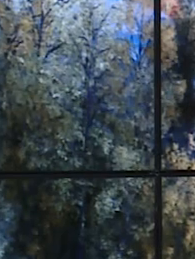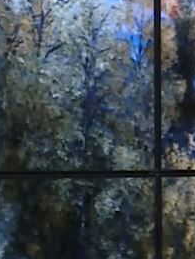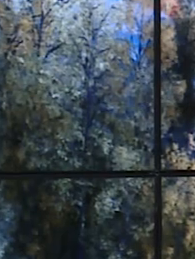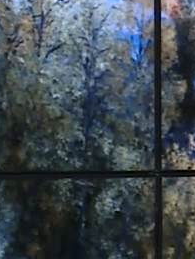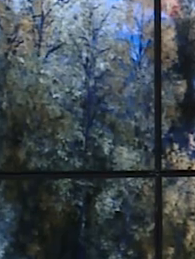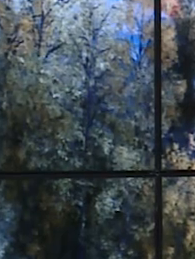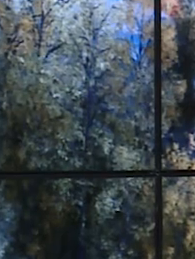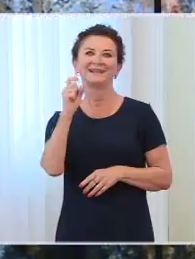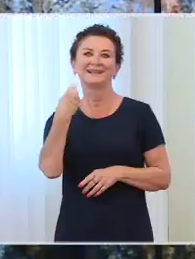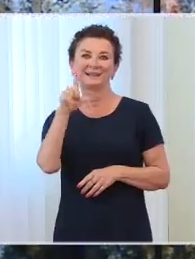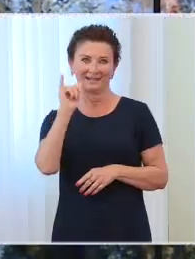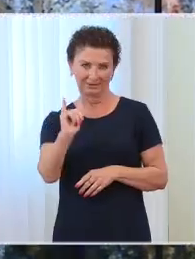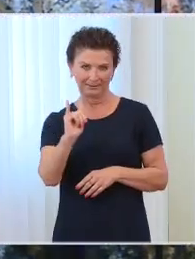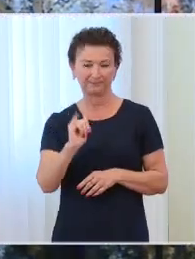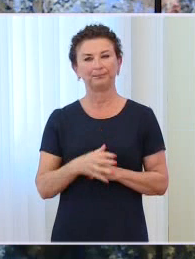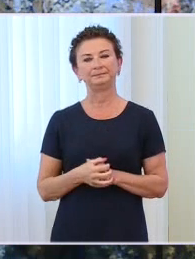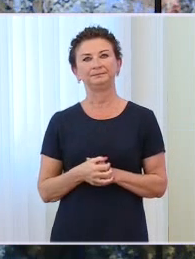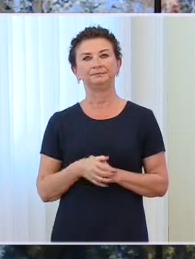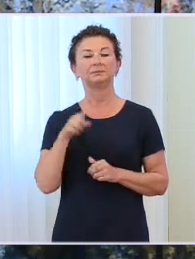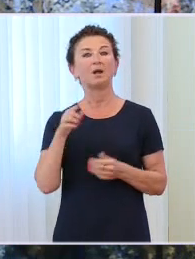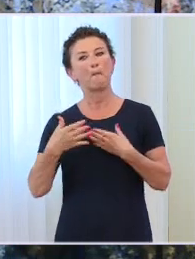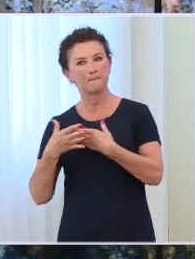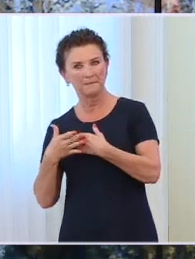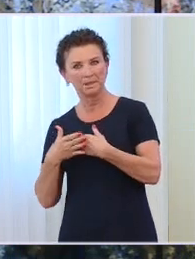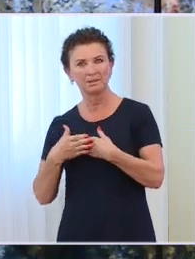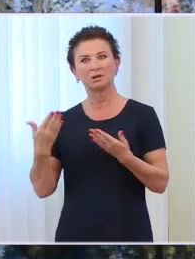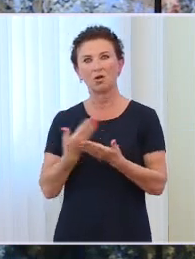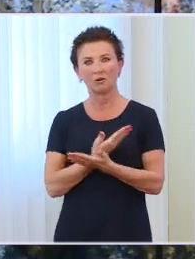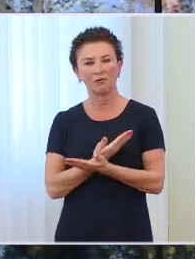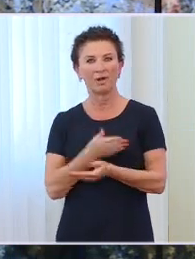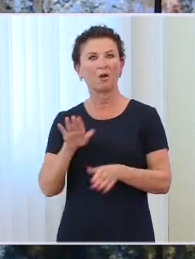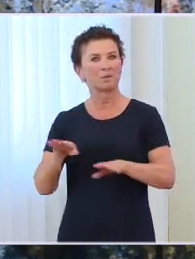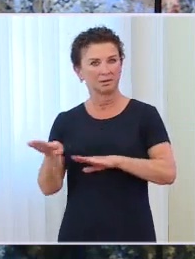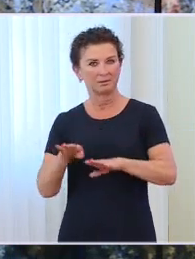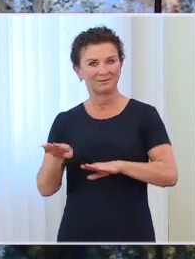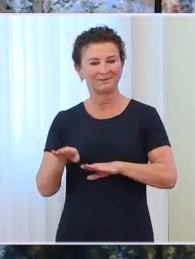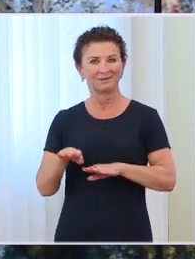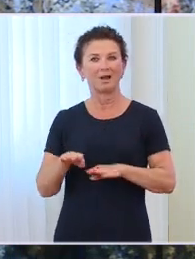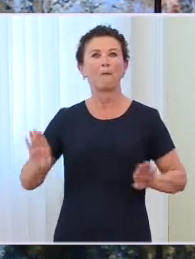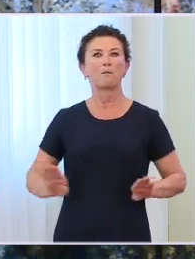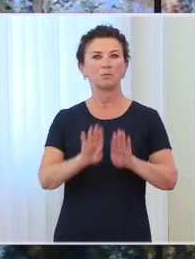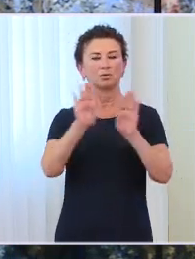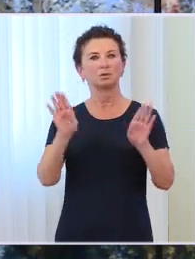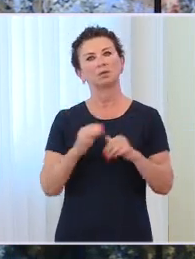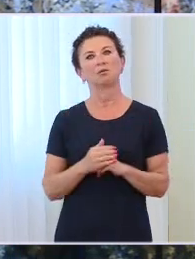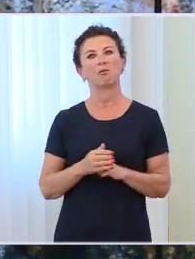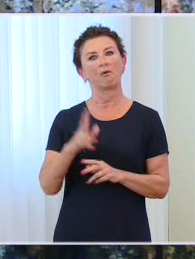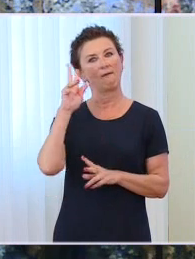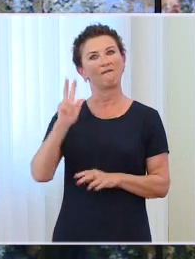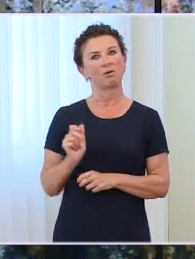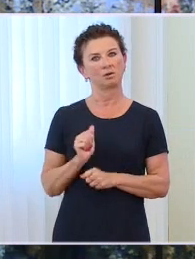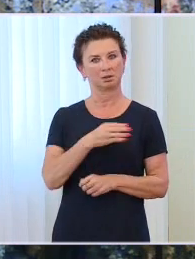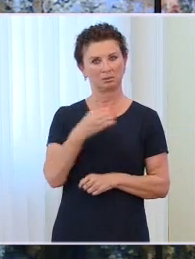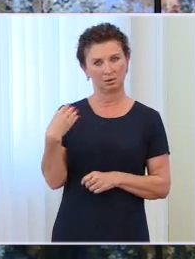Wojska Polskiego. Będzie to siedziba, która będzie liczyła 24 m2. Budowa tej